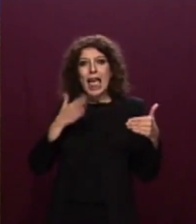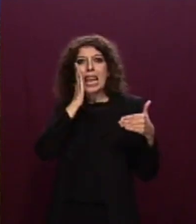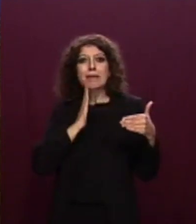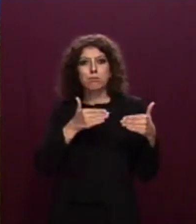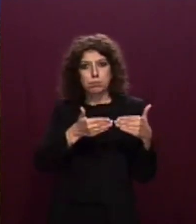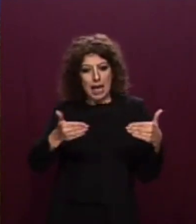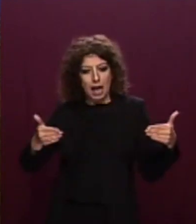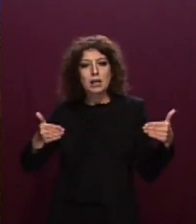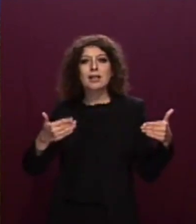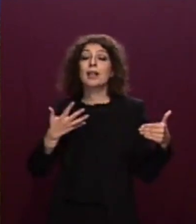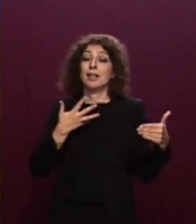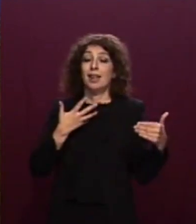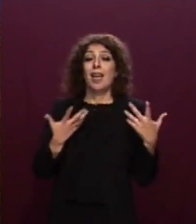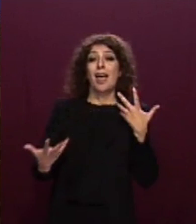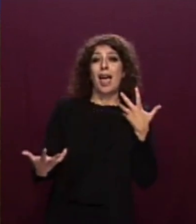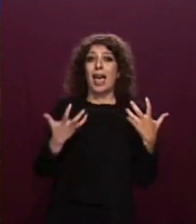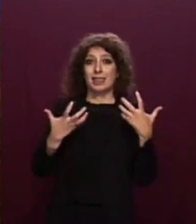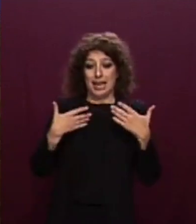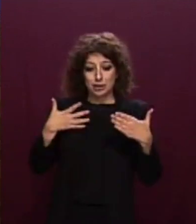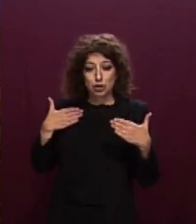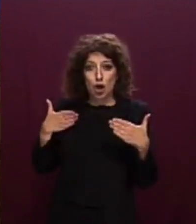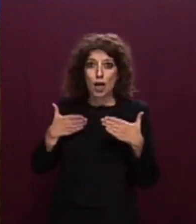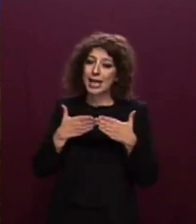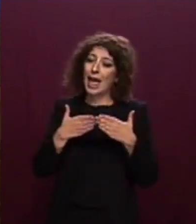fattore di attrazione. Lo dice Frontex.